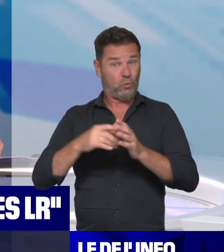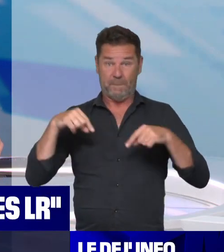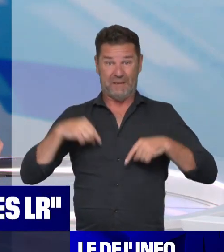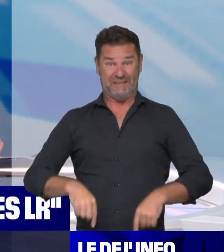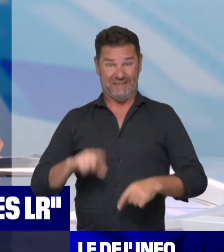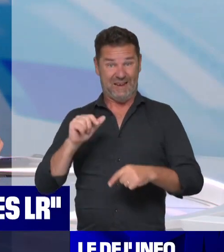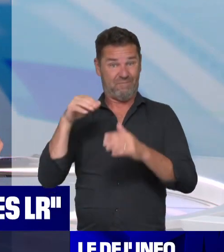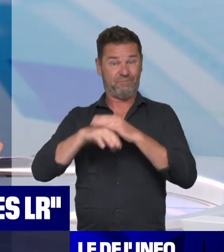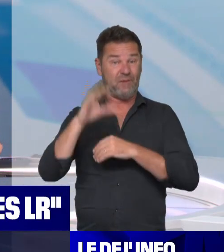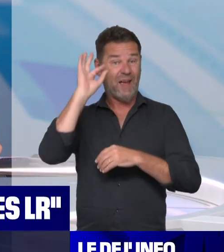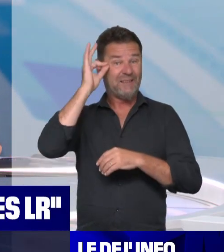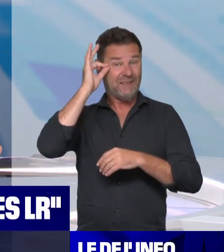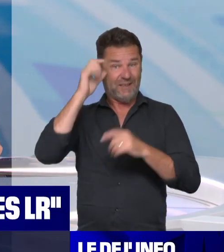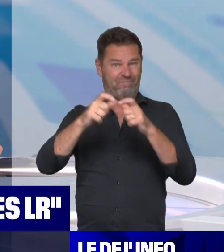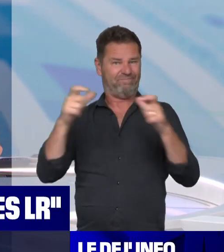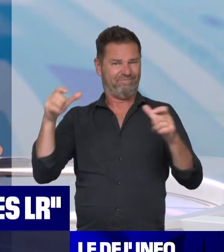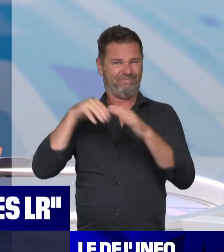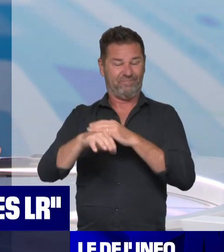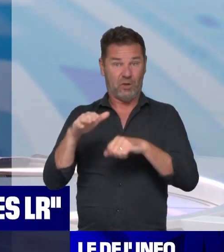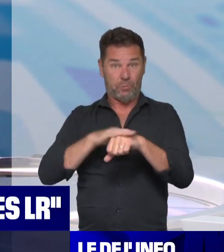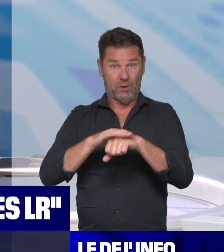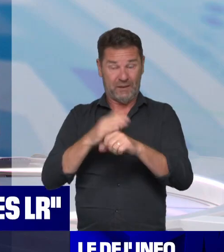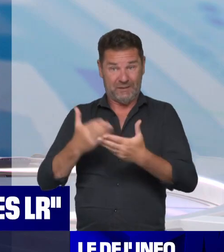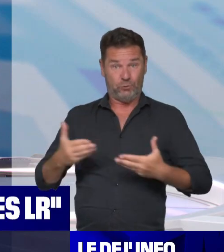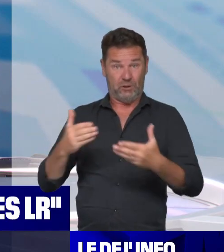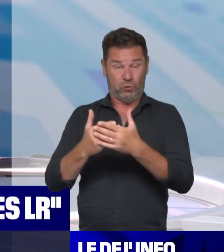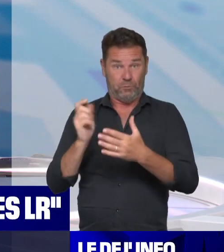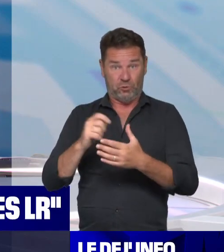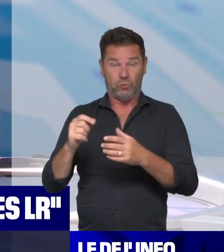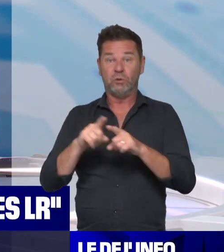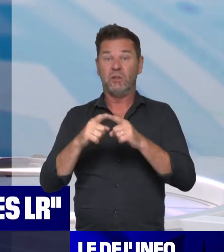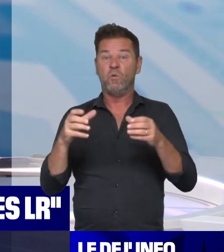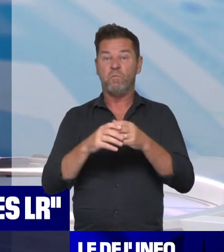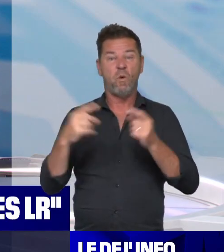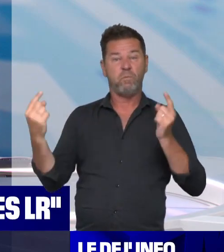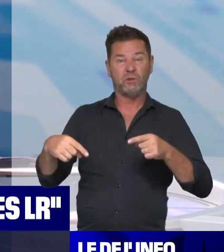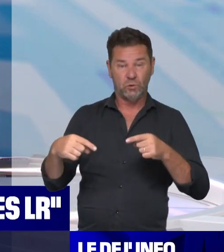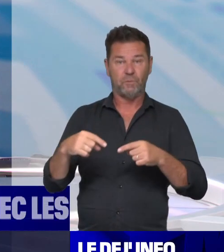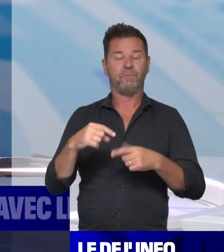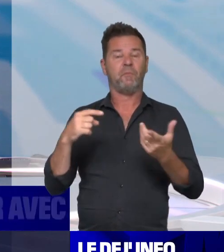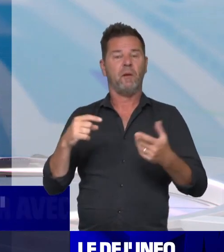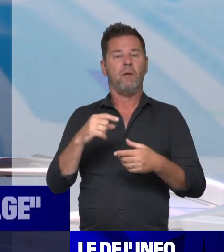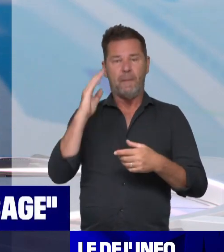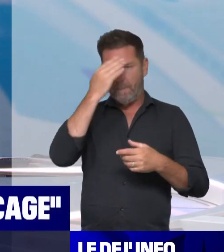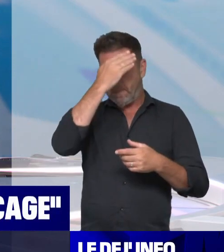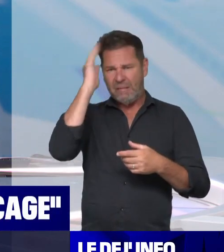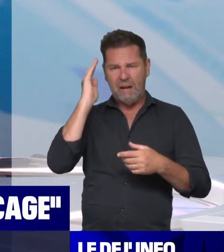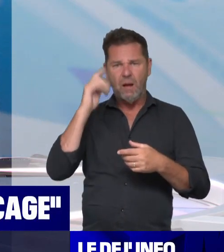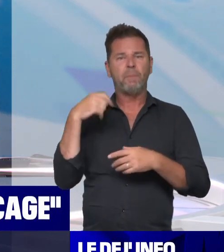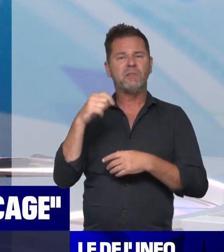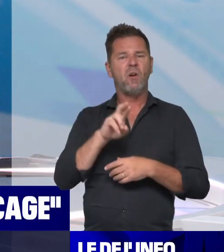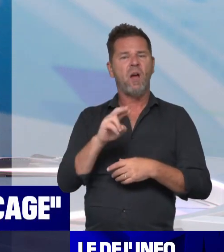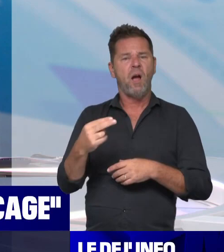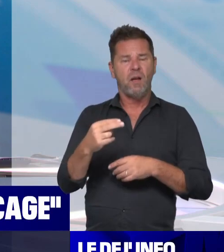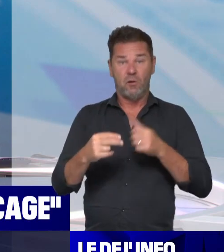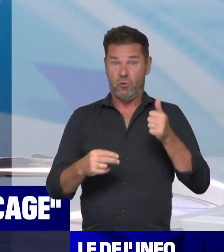palais de l'Elysée. Évidemment, c'est un moment politique qui fait beaucoup réagir, notamment l'opposition. La réaction de Jordan Bardella, le président du Rassemblement National, qui lui fait sa